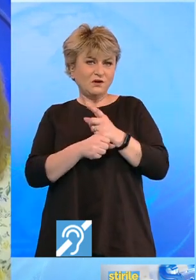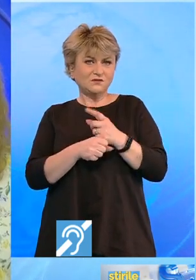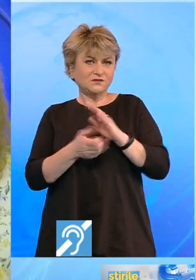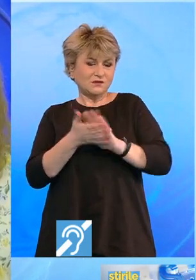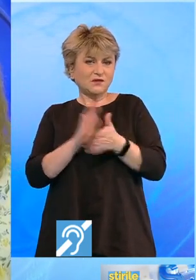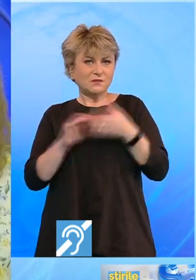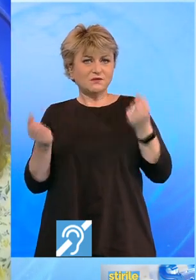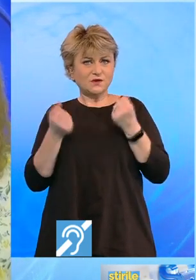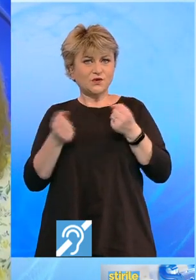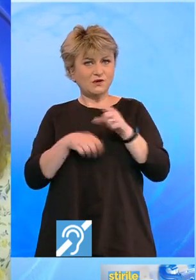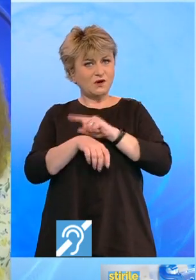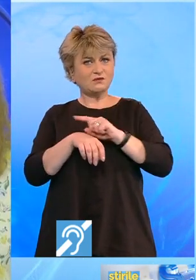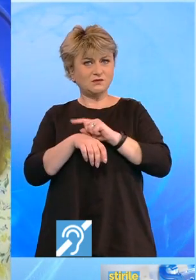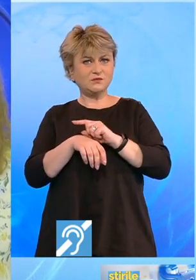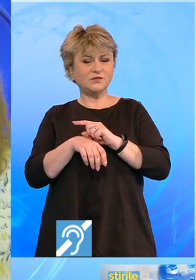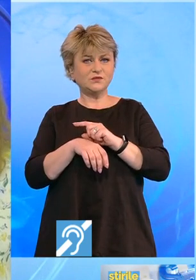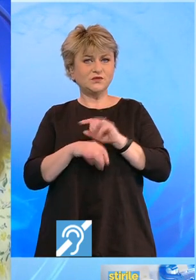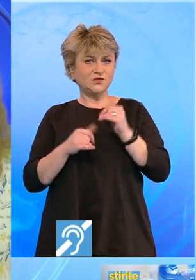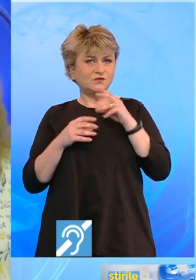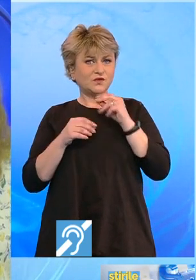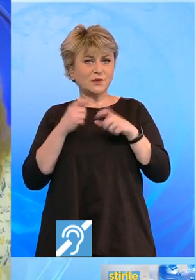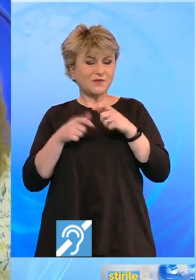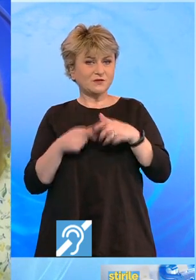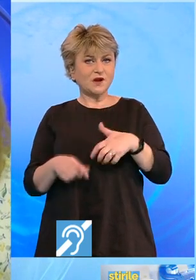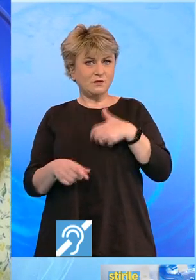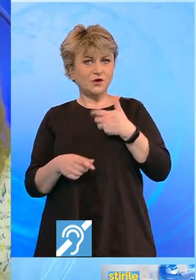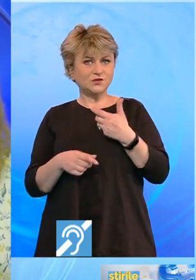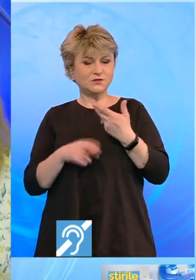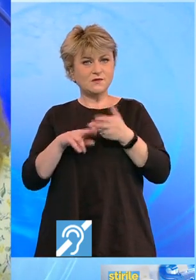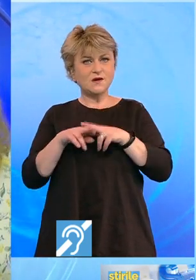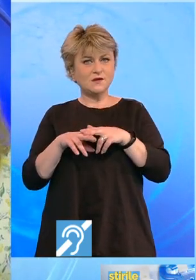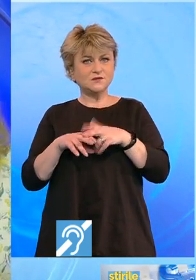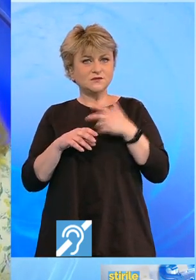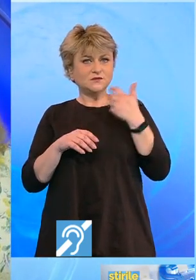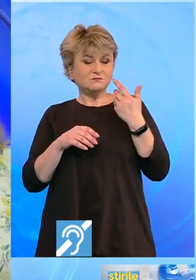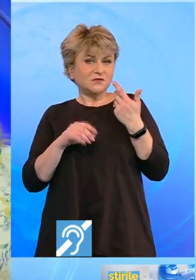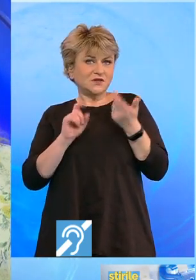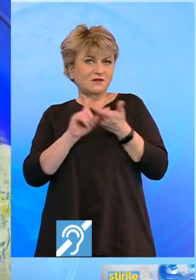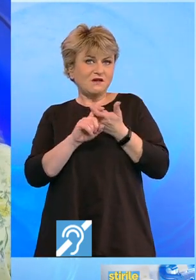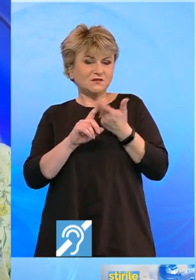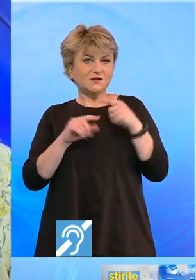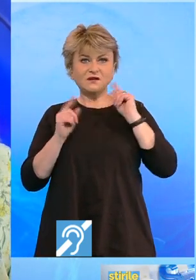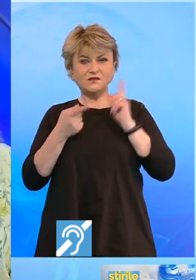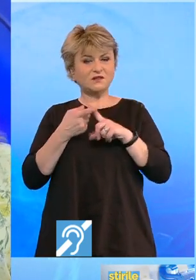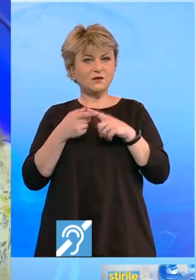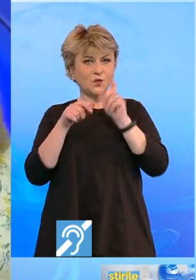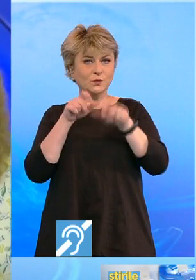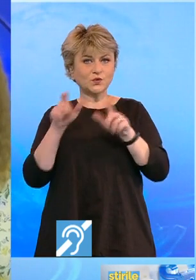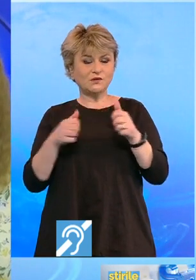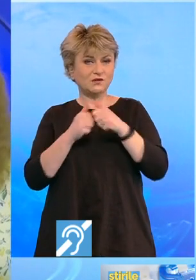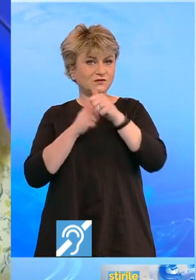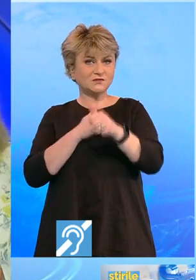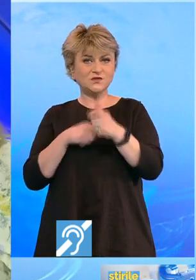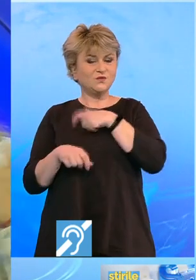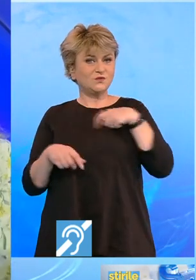la timp, pentru pești vorbim de emoții, mai ales în relație cu persoanele aflate la distanță. La